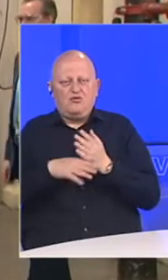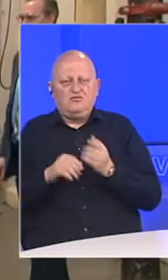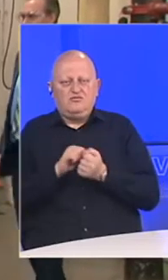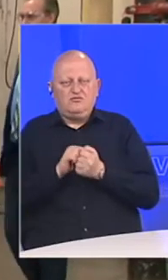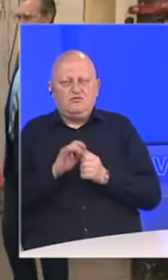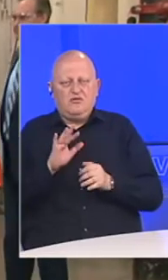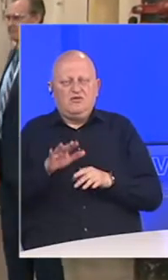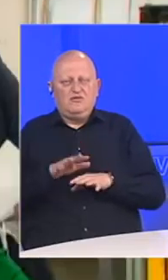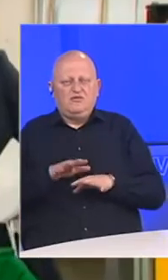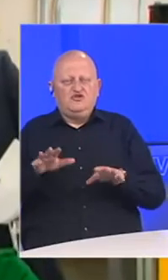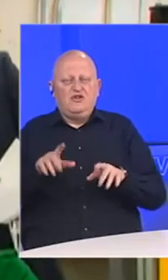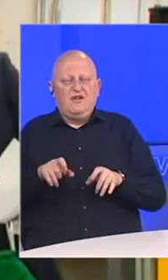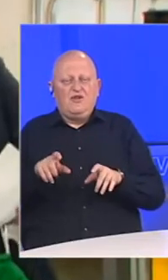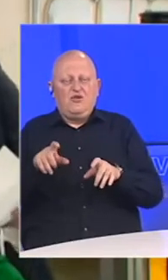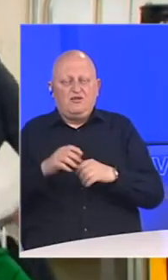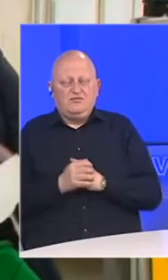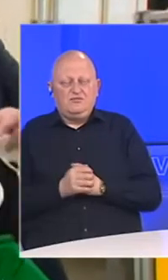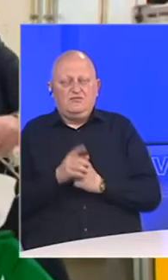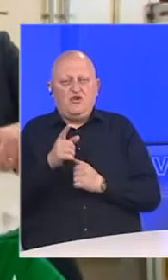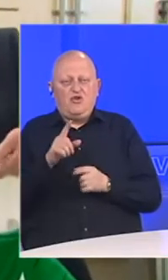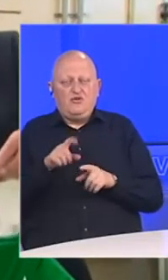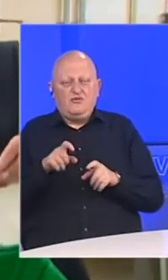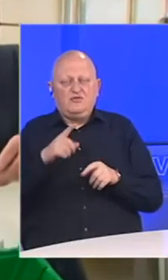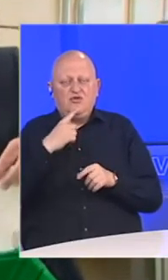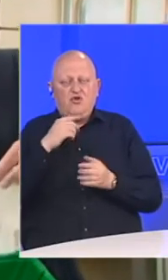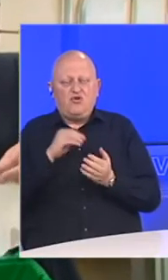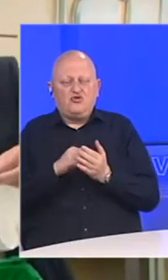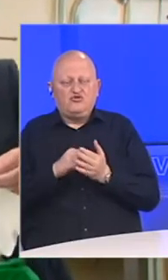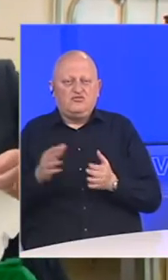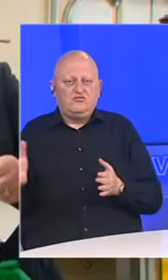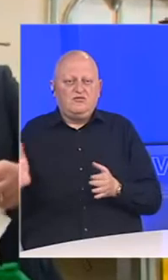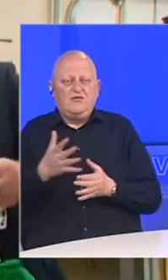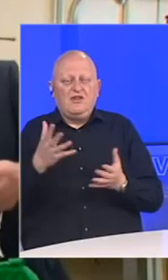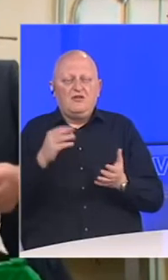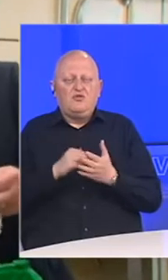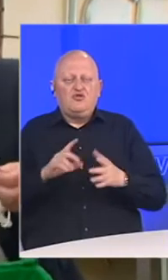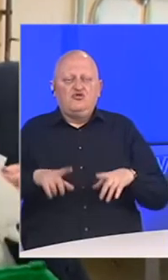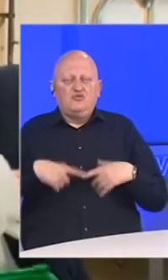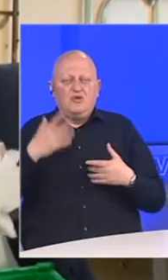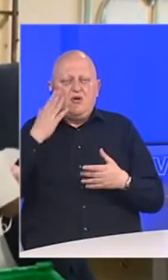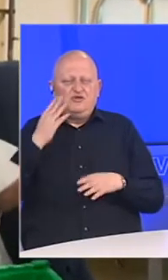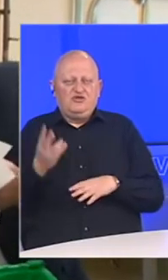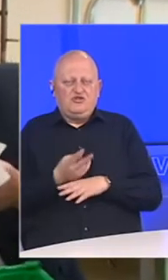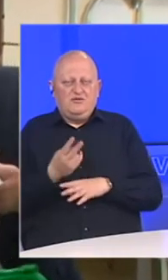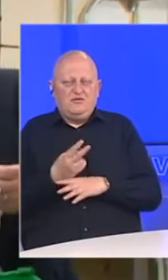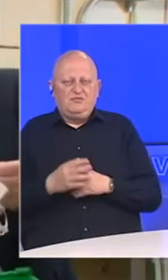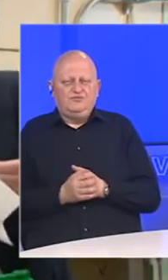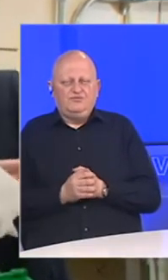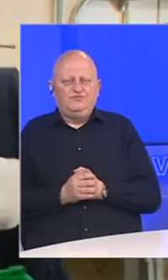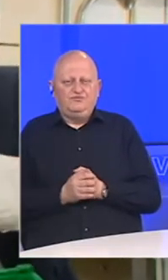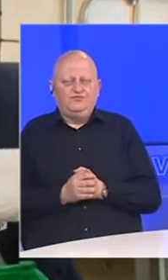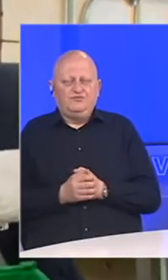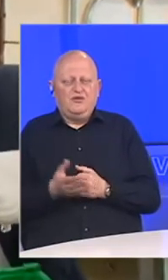borbi protiv širenja koronavirusa. Onog virusa koji još uvijek odnosi veliki broj života u Sjedinjenim američkim državama.